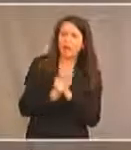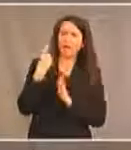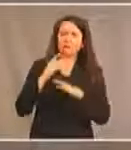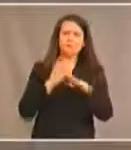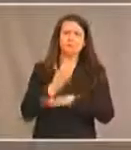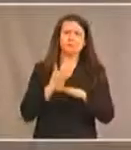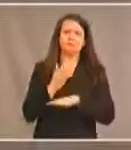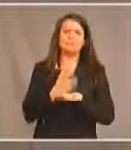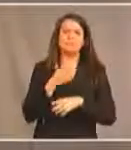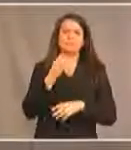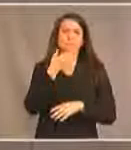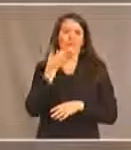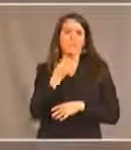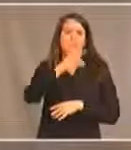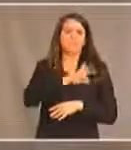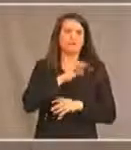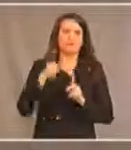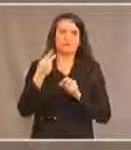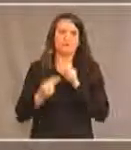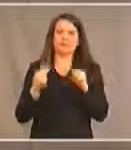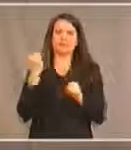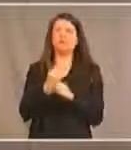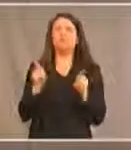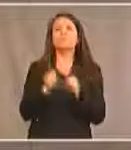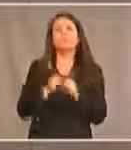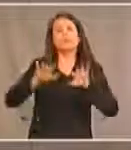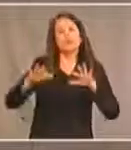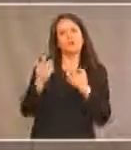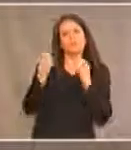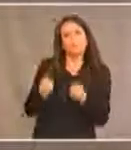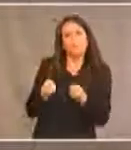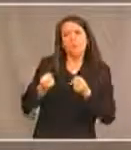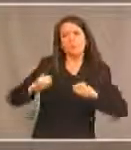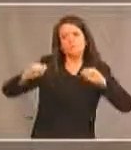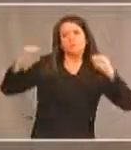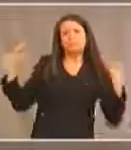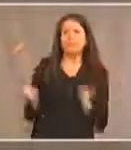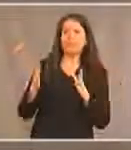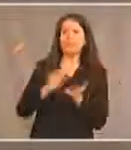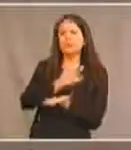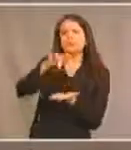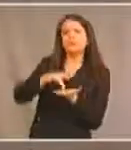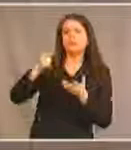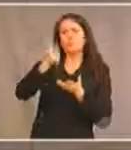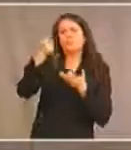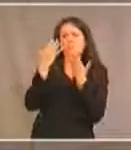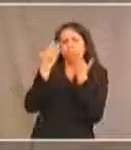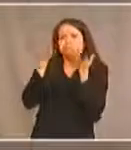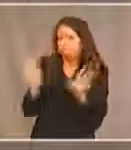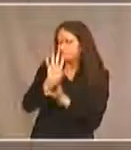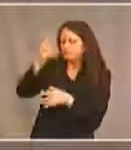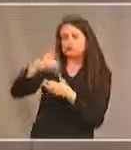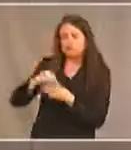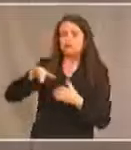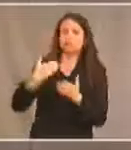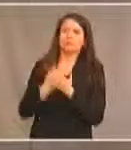'accessibilité seraient l'avantage des Premières Nations et comment nous pourrions ainsi aboutir à un milieu plus inclusif pour